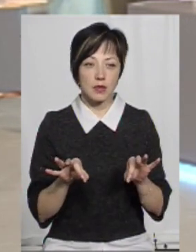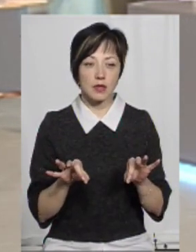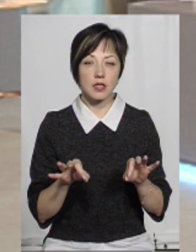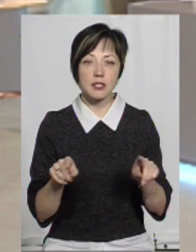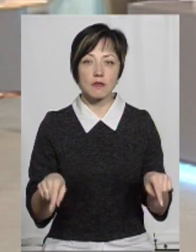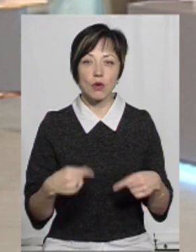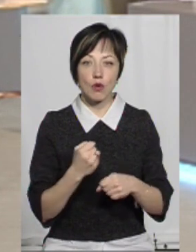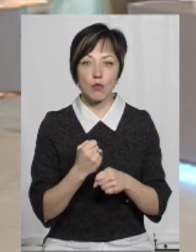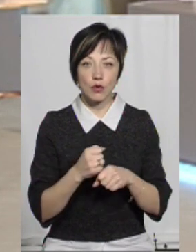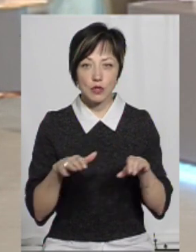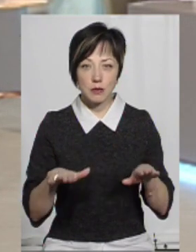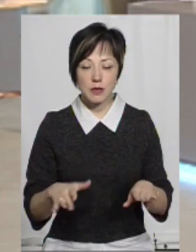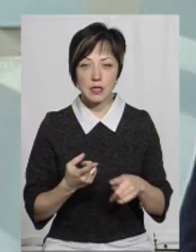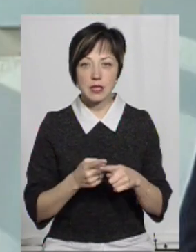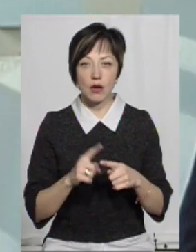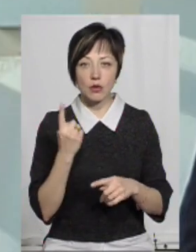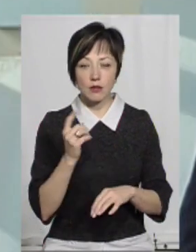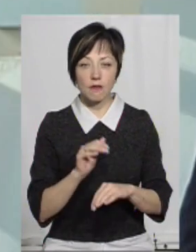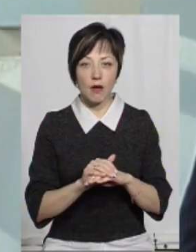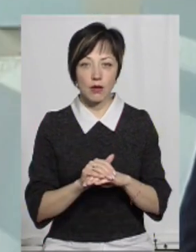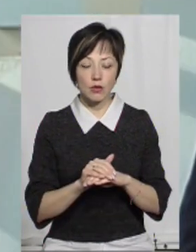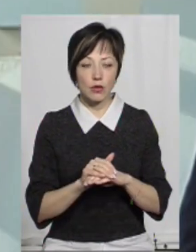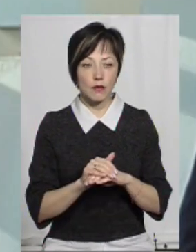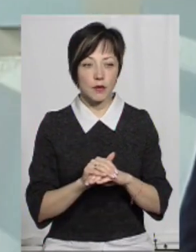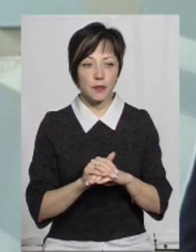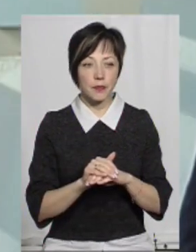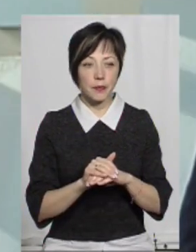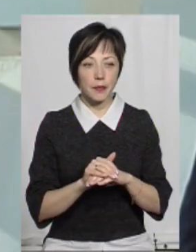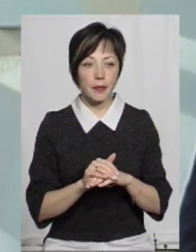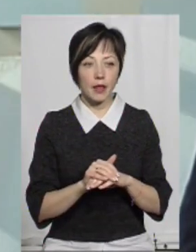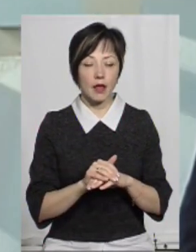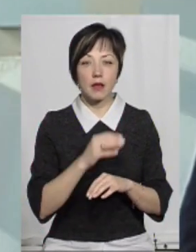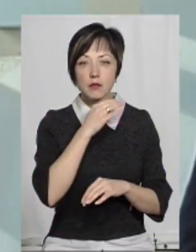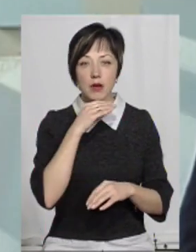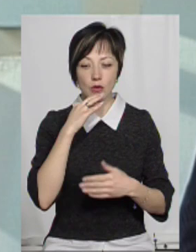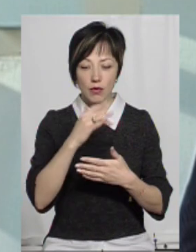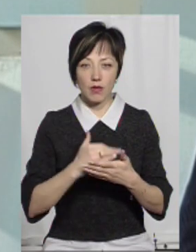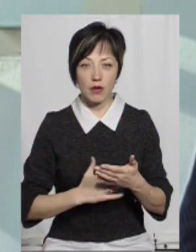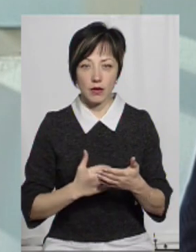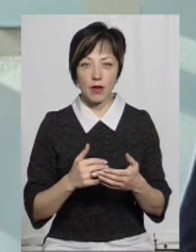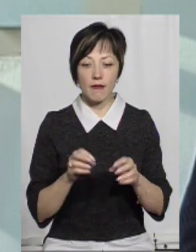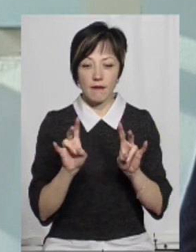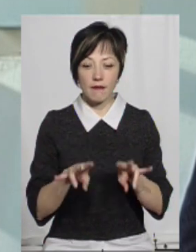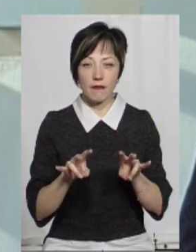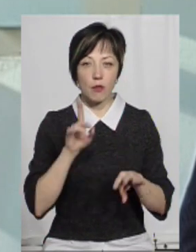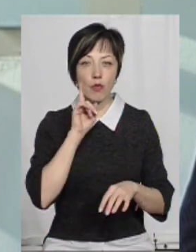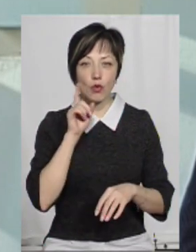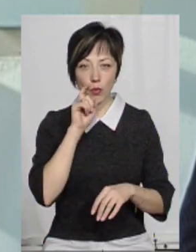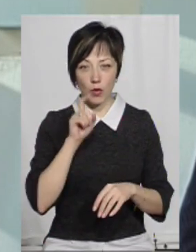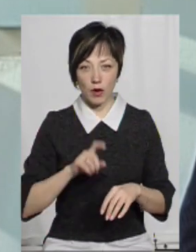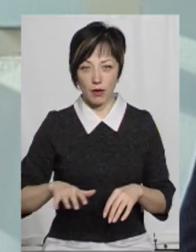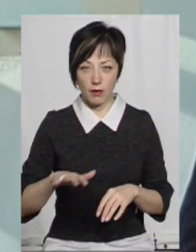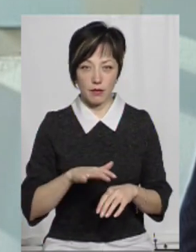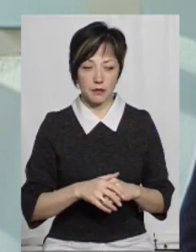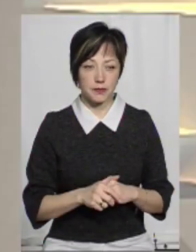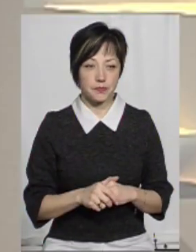створення робочих місць, це буде один з багатьох факторів, втримуючих нашу молодь в нашій країні.